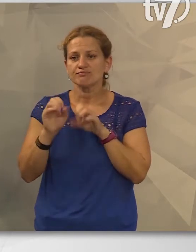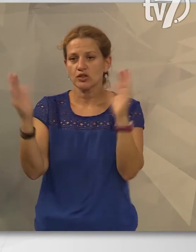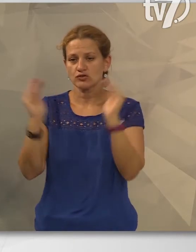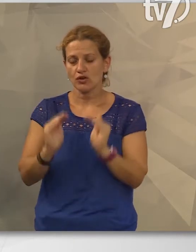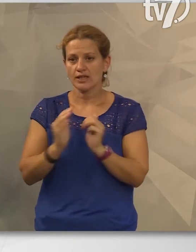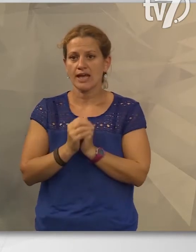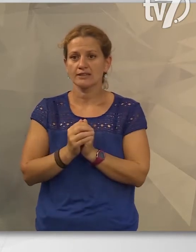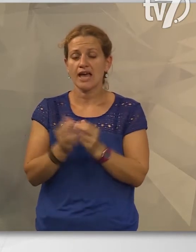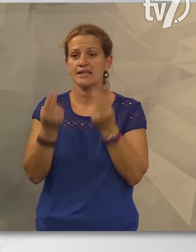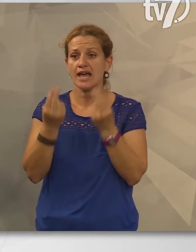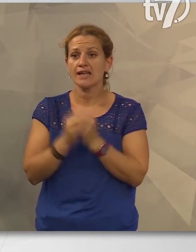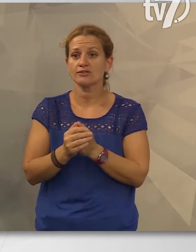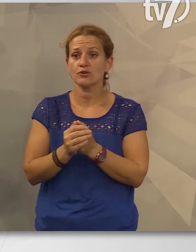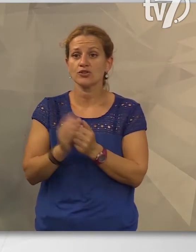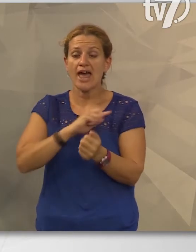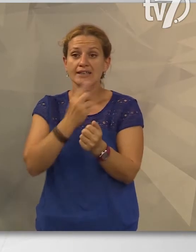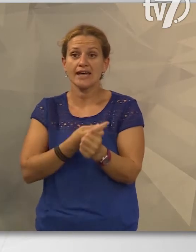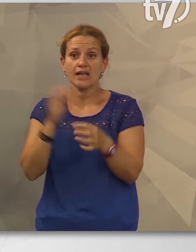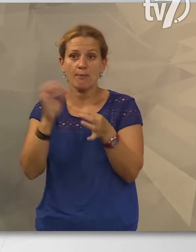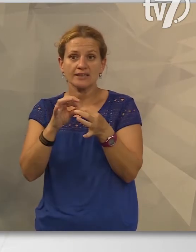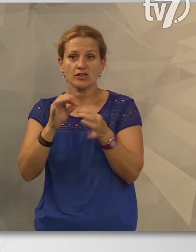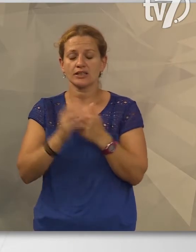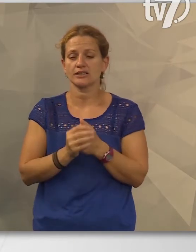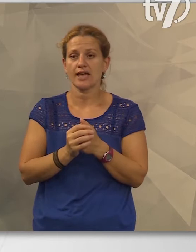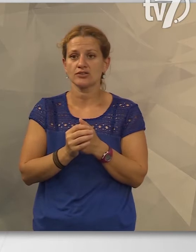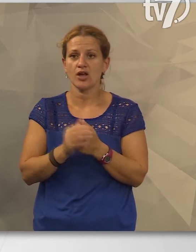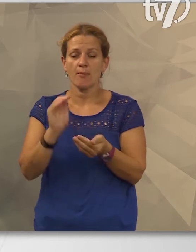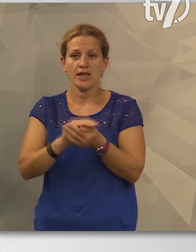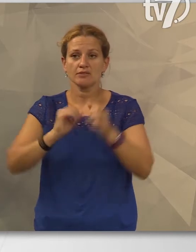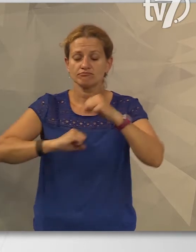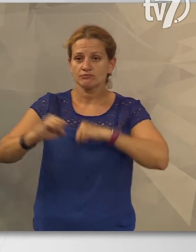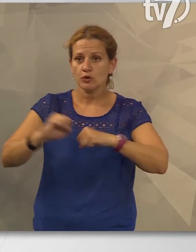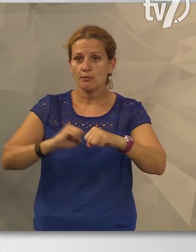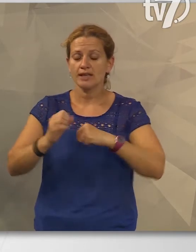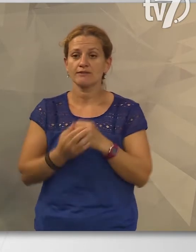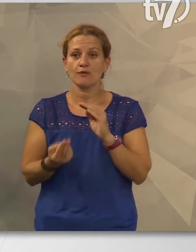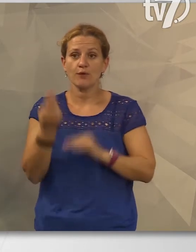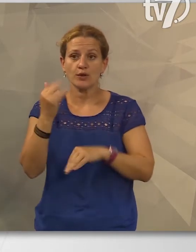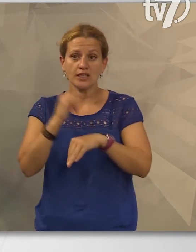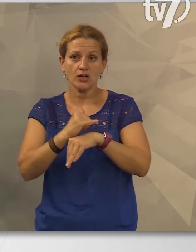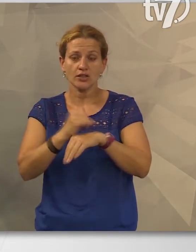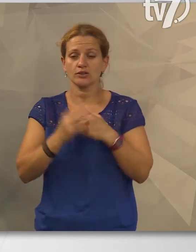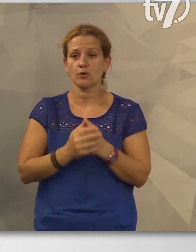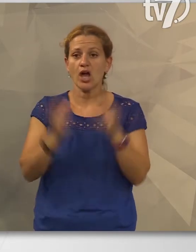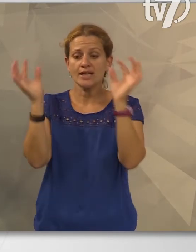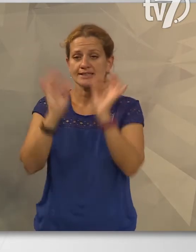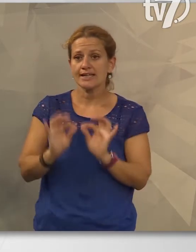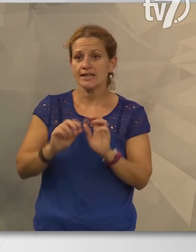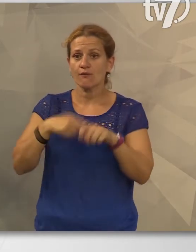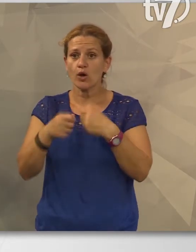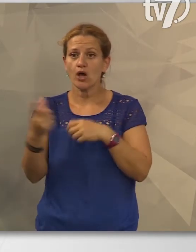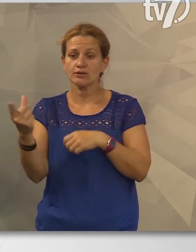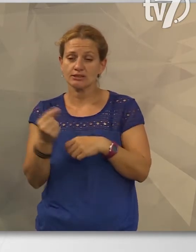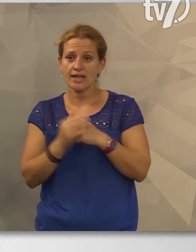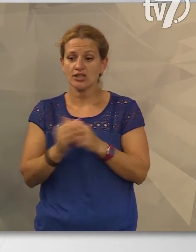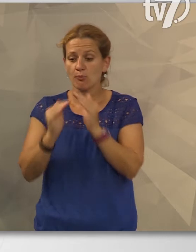jelentős lesz az energia megtakarítása is. A Békés-megyei kormányhivatal főigazgatója emellett a cég foglalkoztatásának